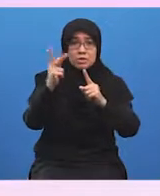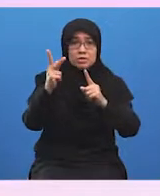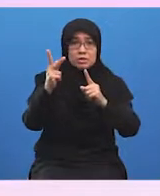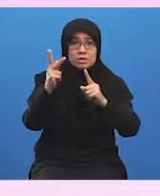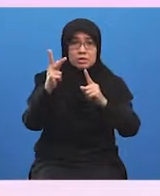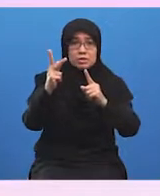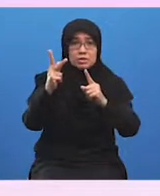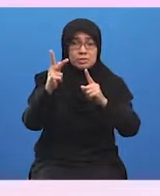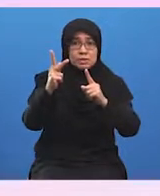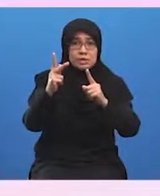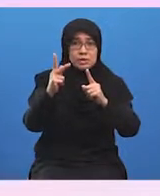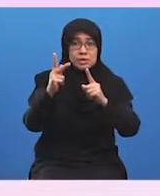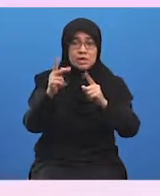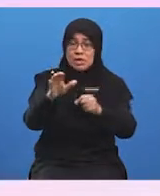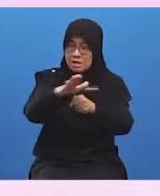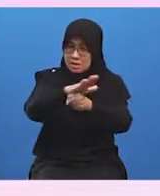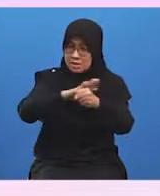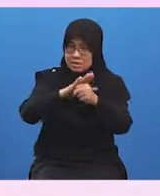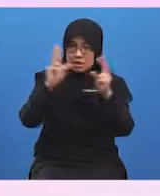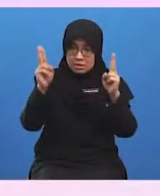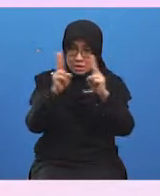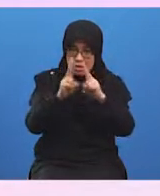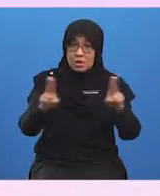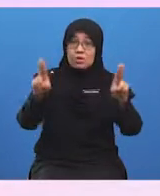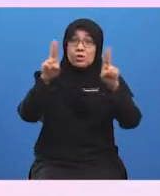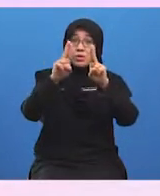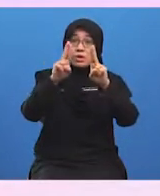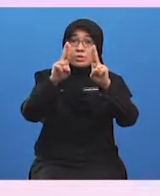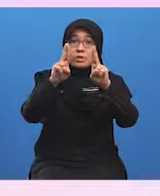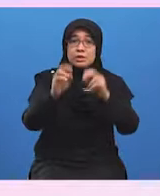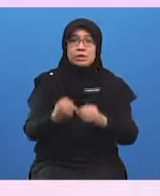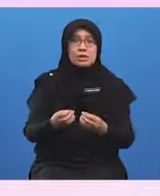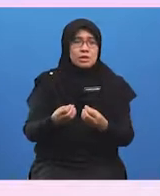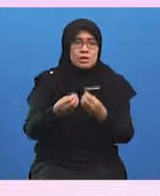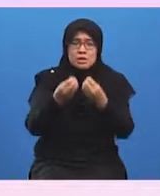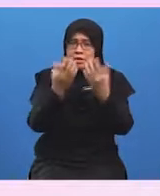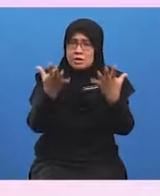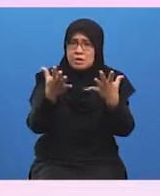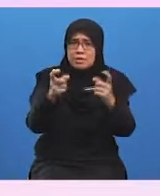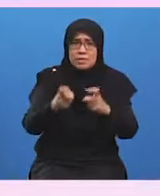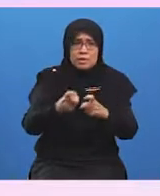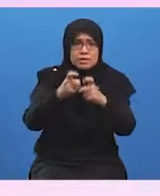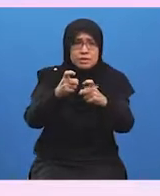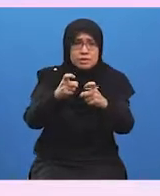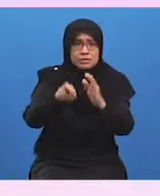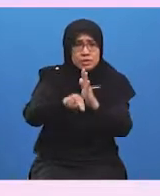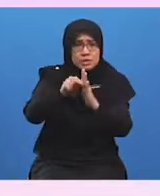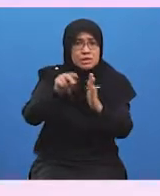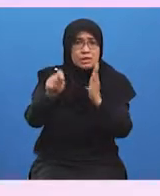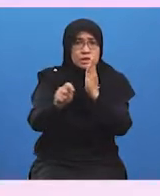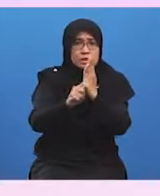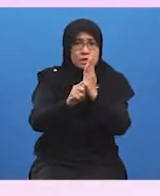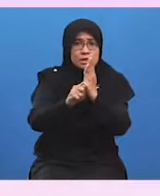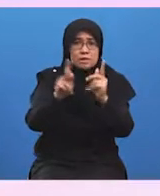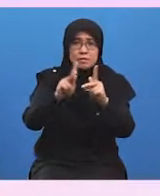terutamanya sektor utama. Oleh itu, ia telah banyak menyumbang kepada nilai ditambah keluaran negara.